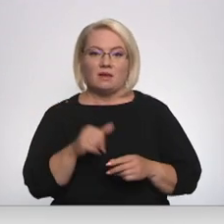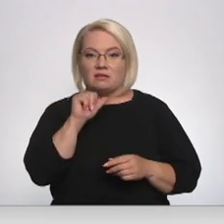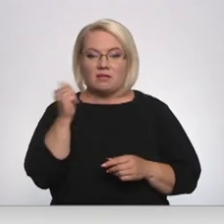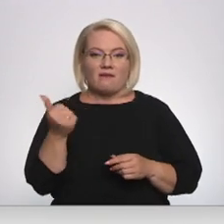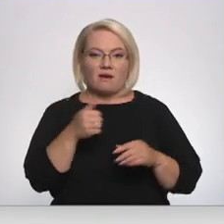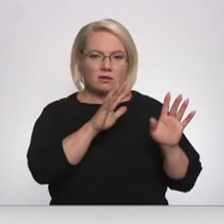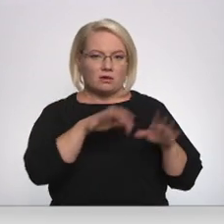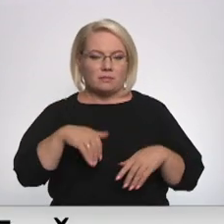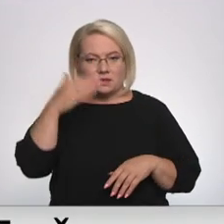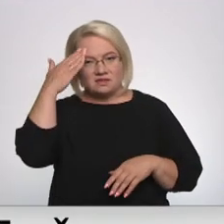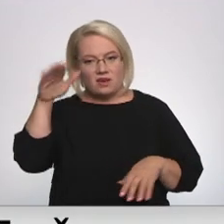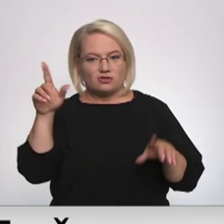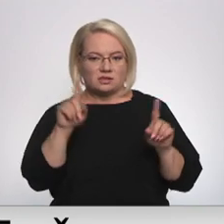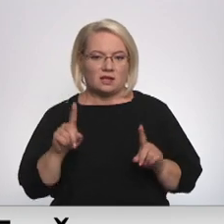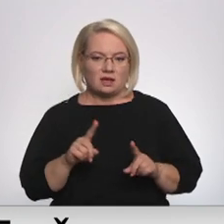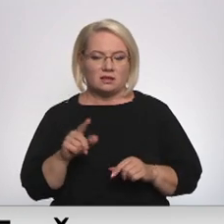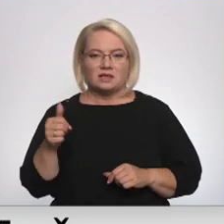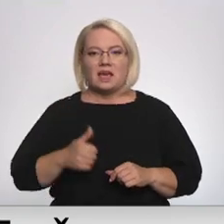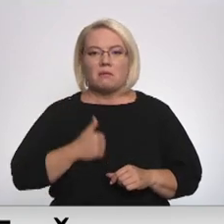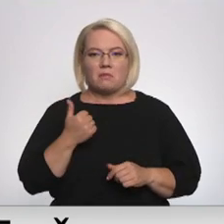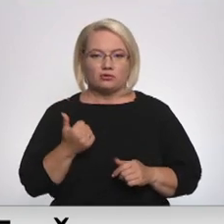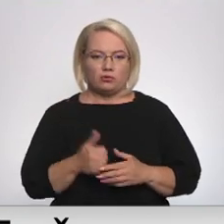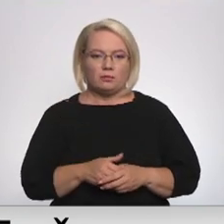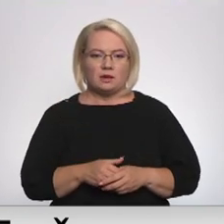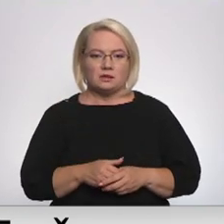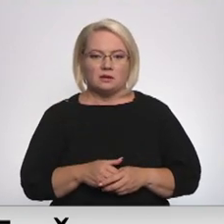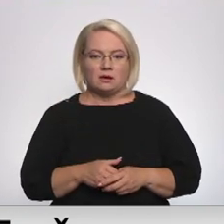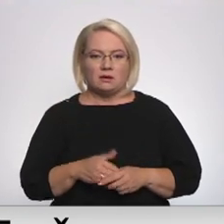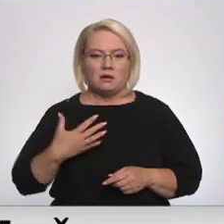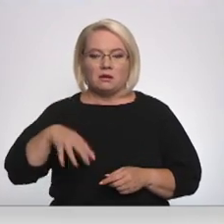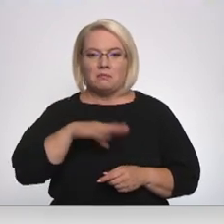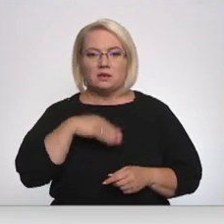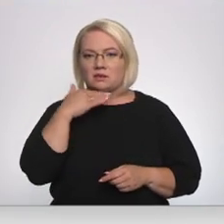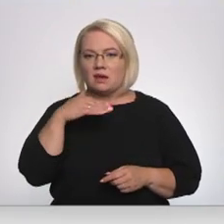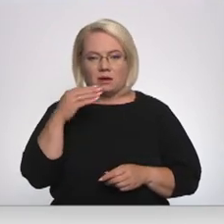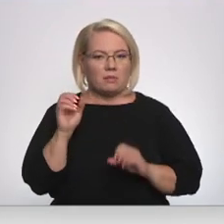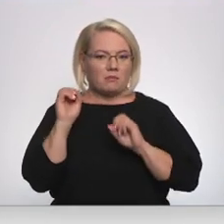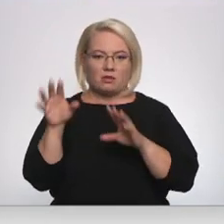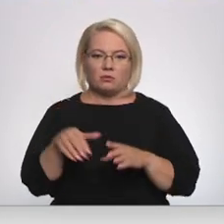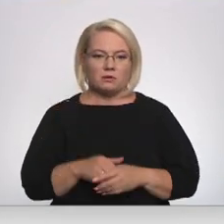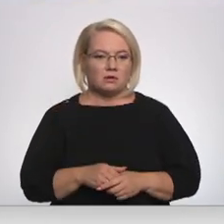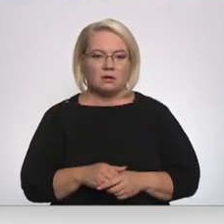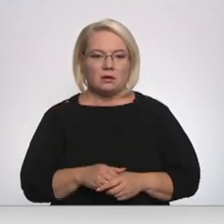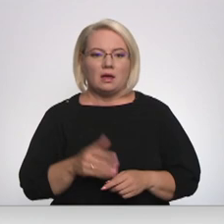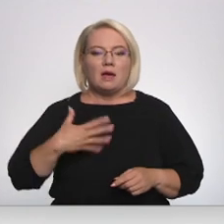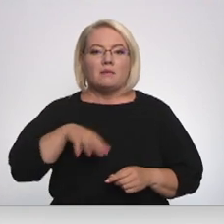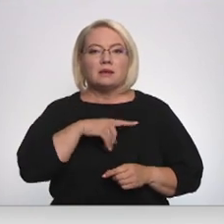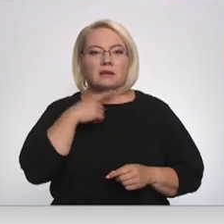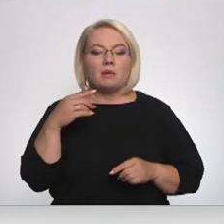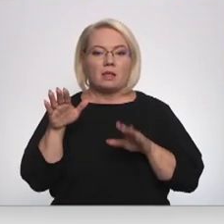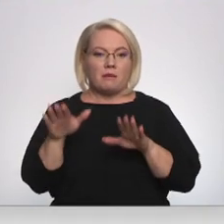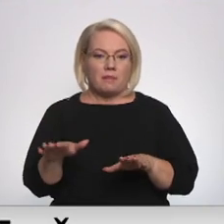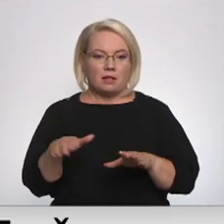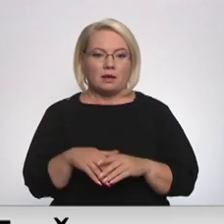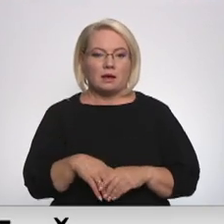Nevar ņemt nos svešas lietas īpašumus. Mēs arī negribam atdot. Mēs gribam, lai paliek.